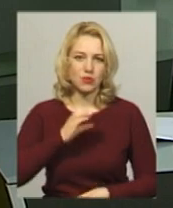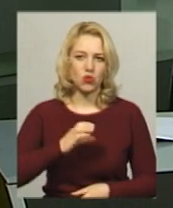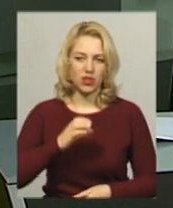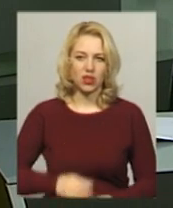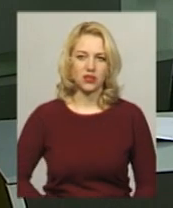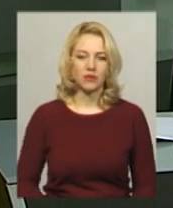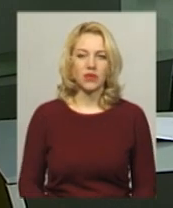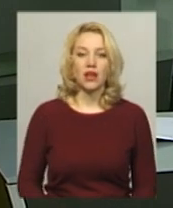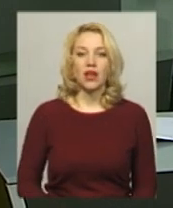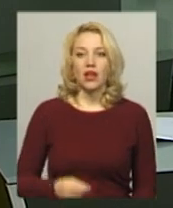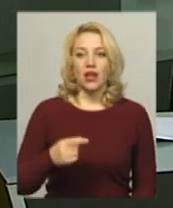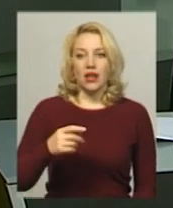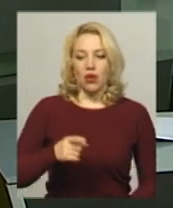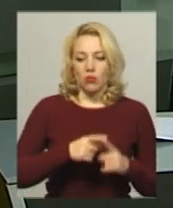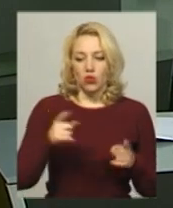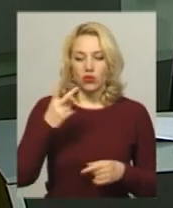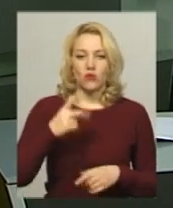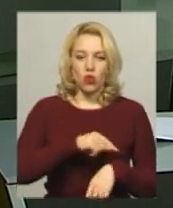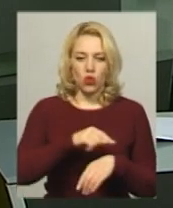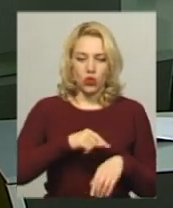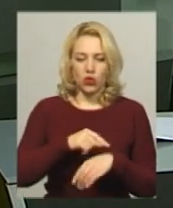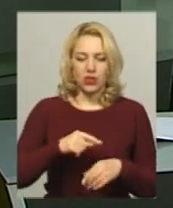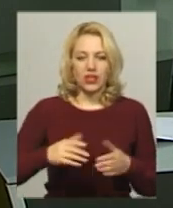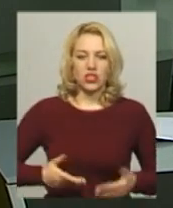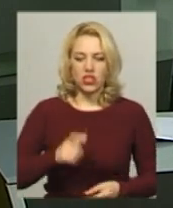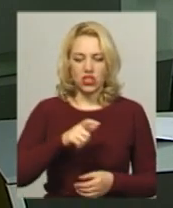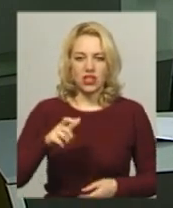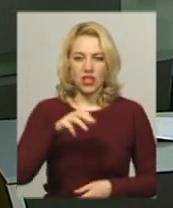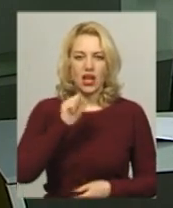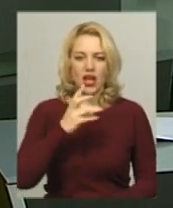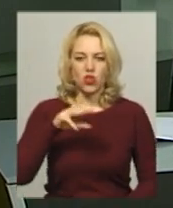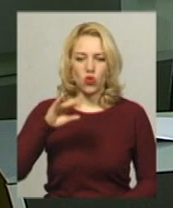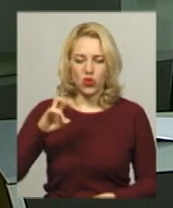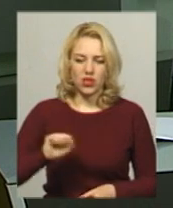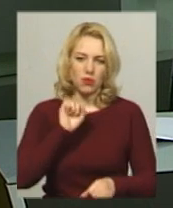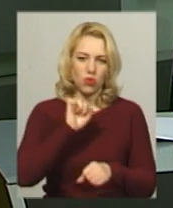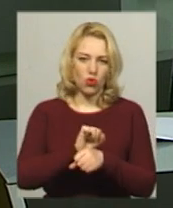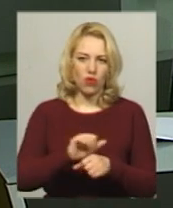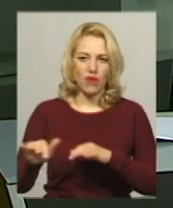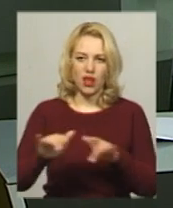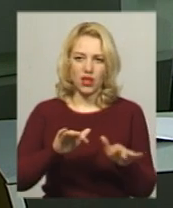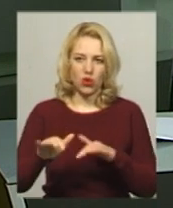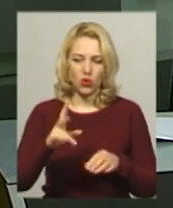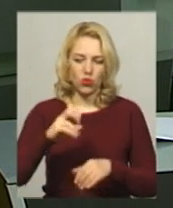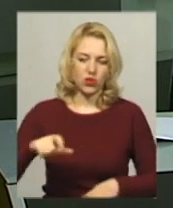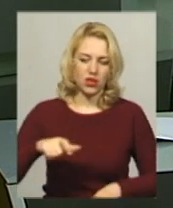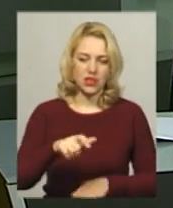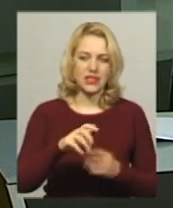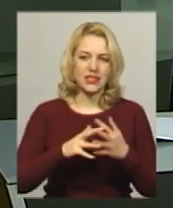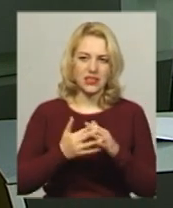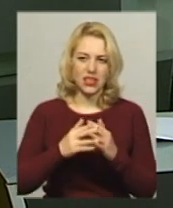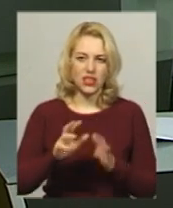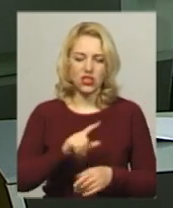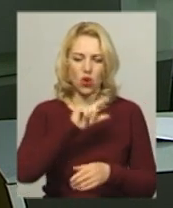Протягом двох годин жителі села Антоніни сьогодні блокували рух автомобільного транспорту на центральній дорозі селища. Головна вимога –